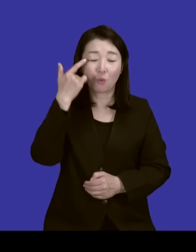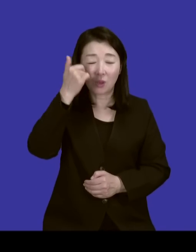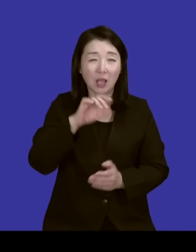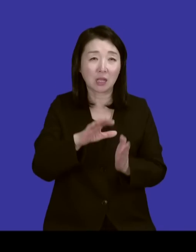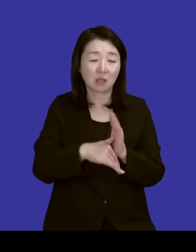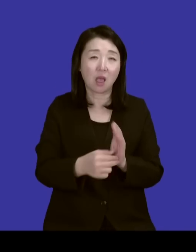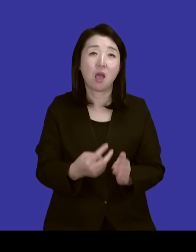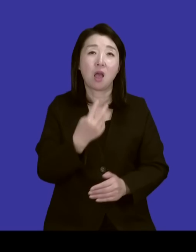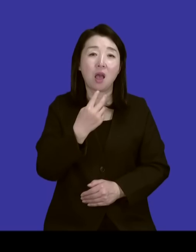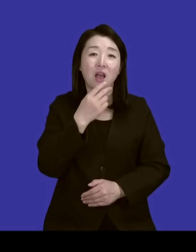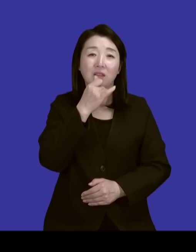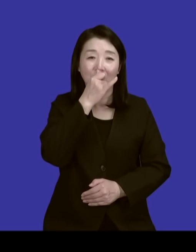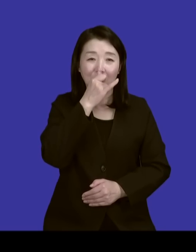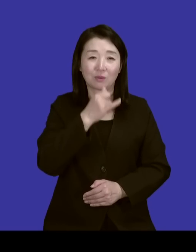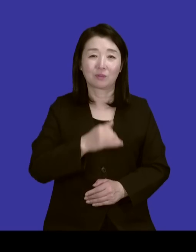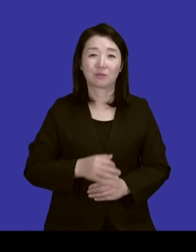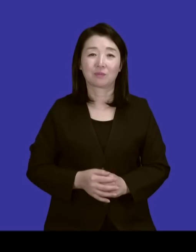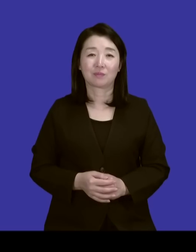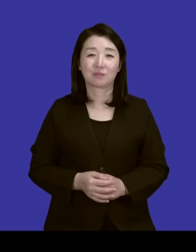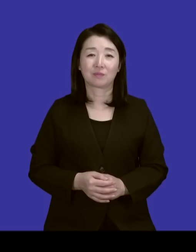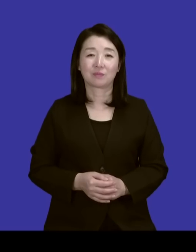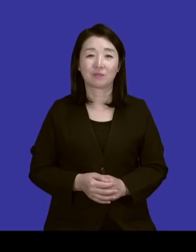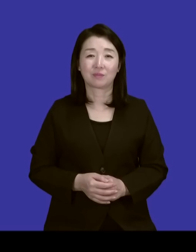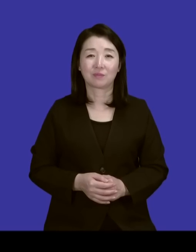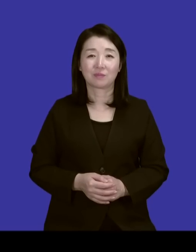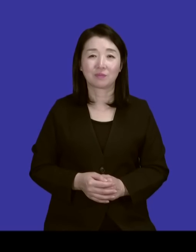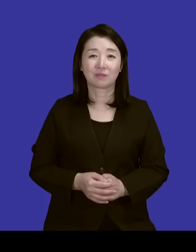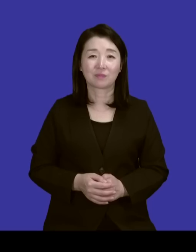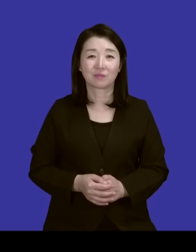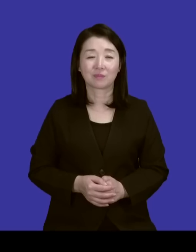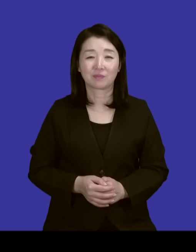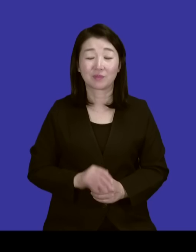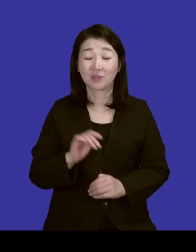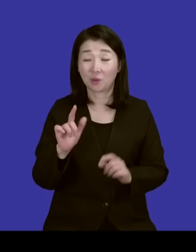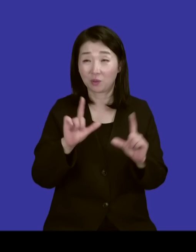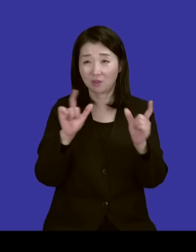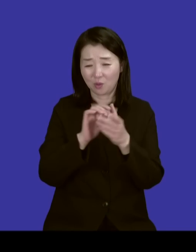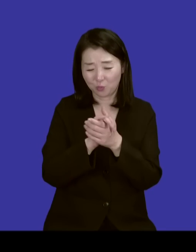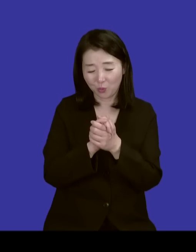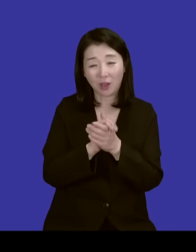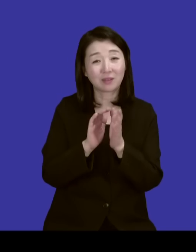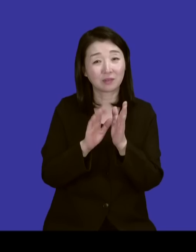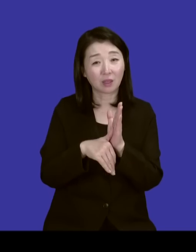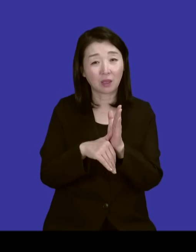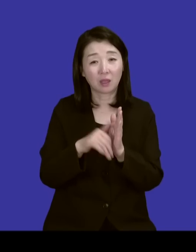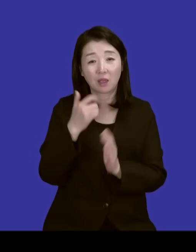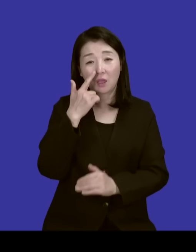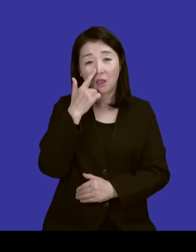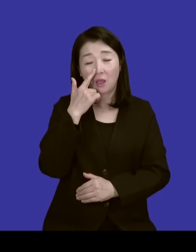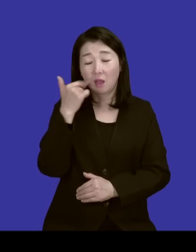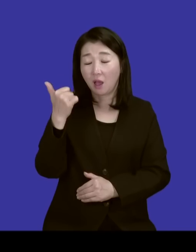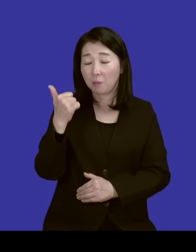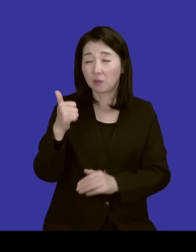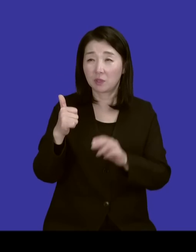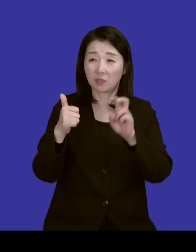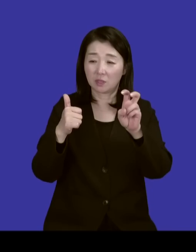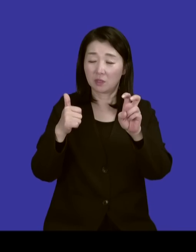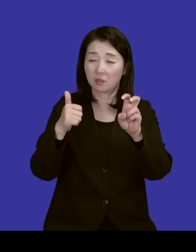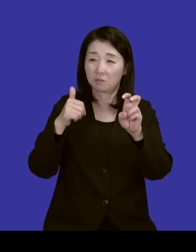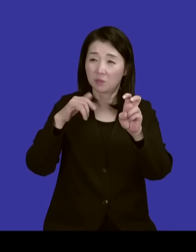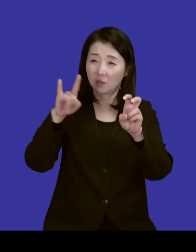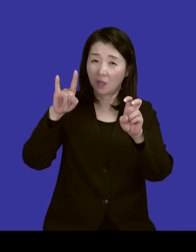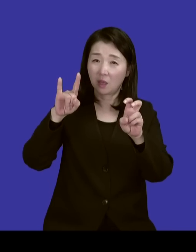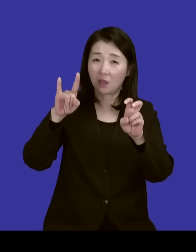이럴 때였어요. 그런데 어느 날 기도를 하는데 아버지의 20대를 제가